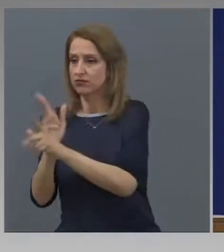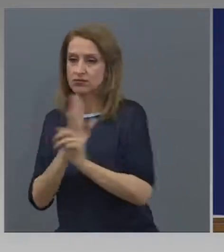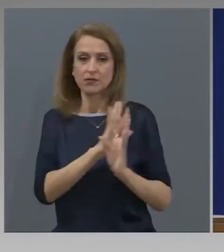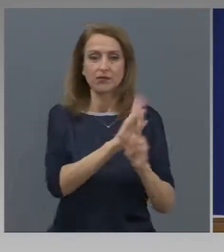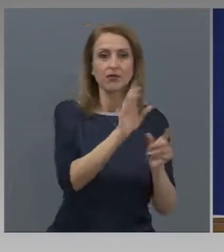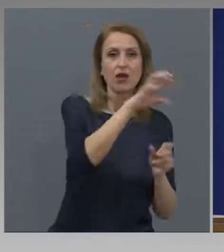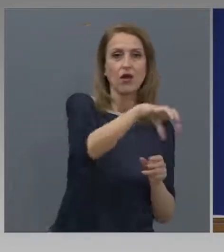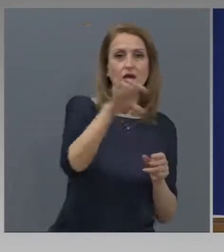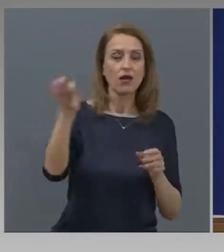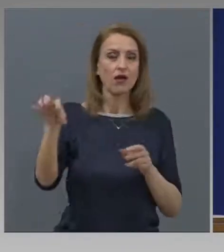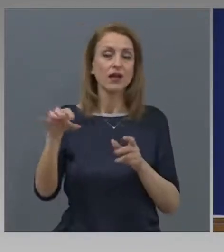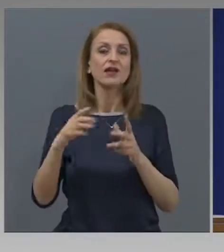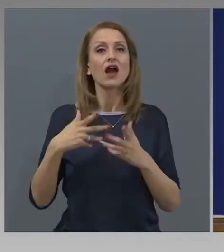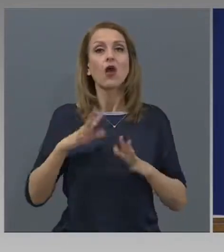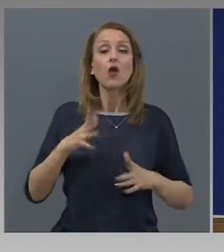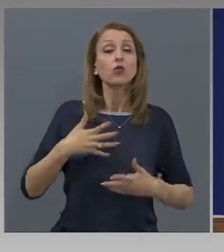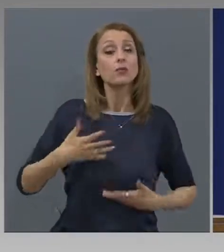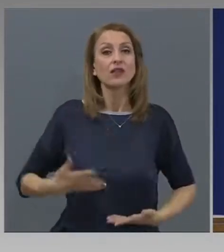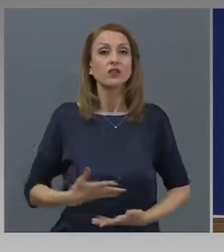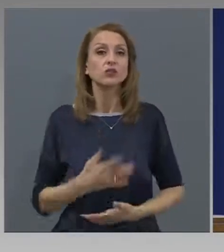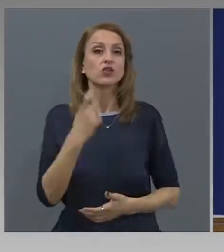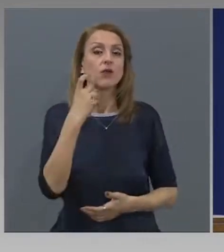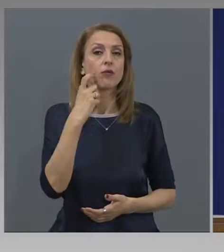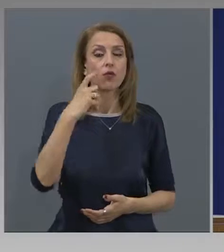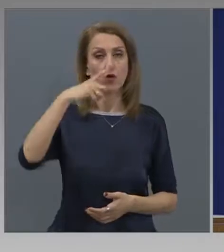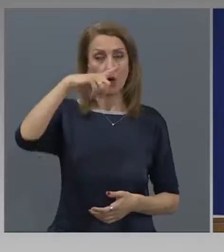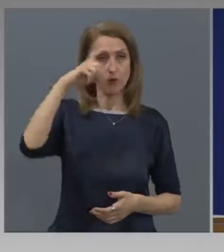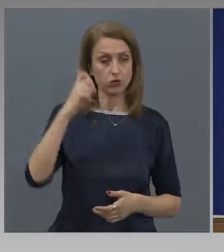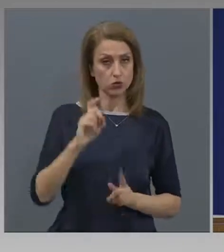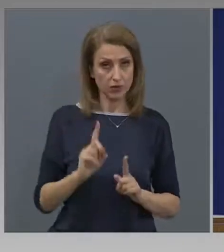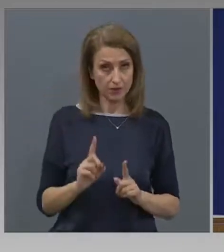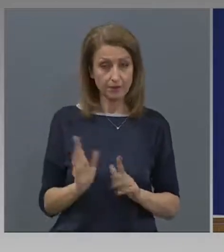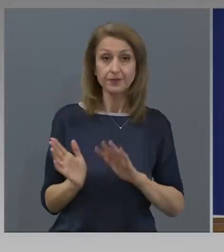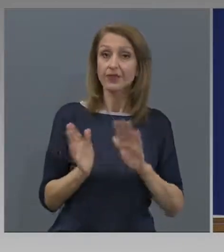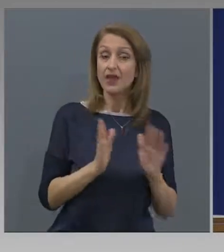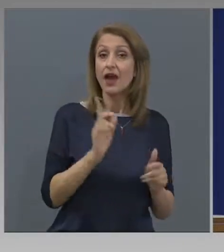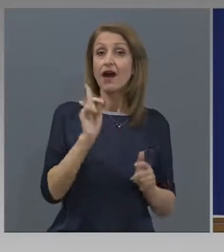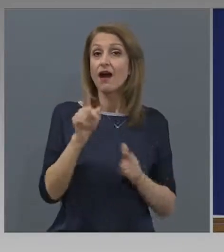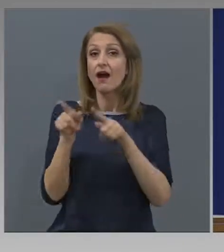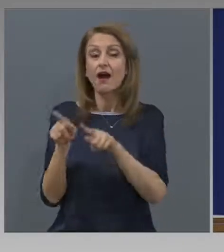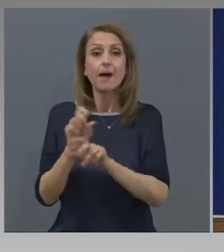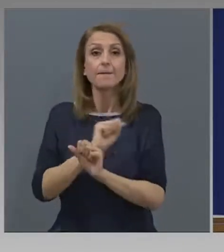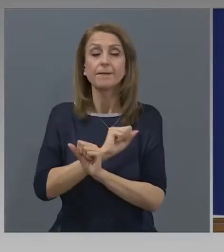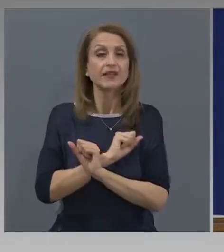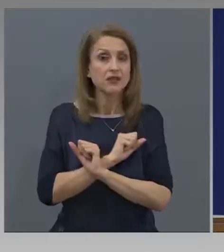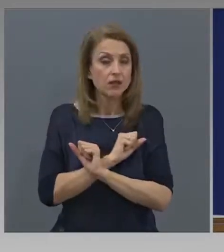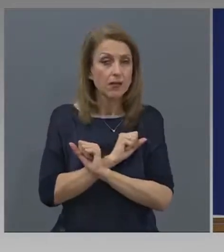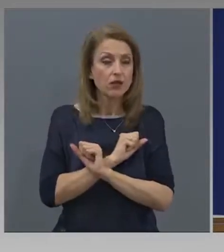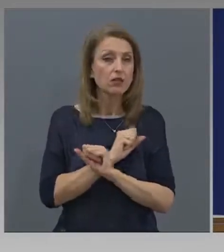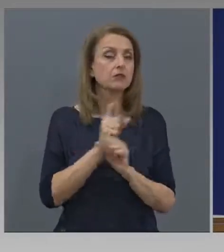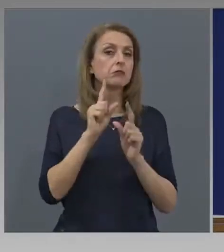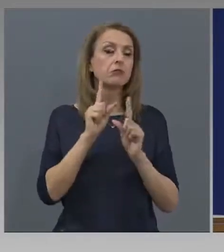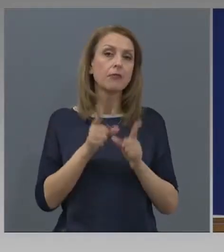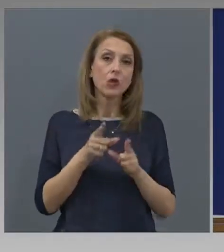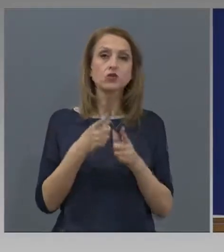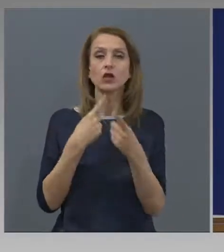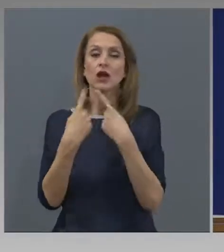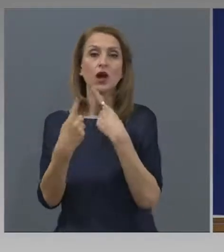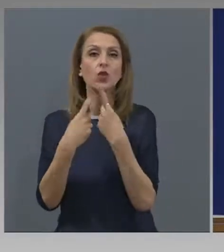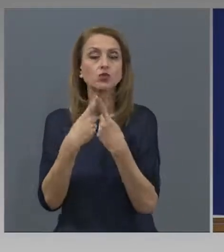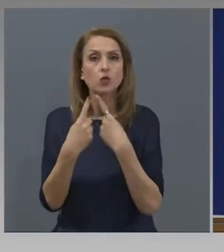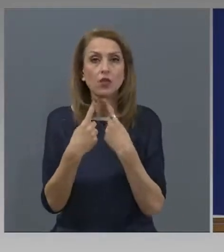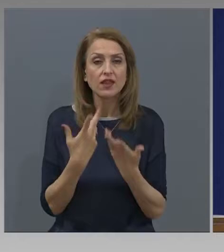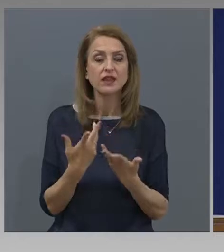от услугите на Бюрата по труда. Безработните могат да ползват и различни видове консултации,